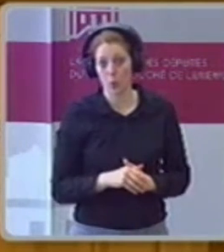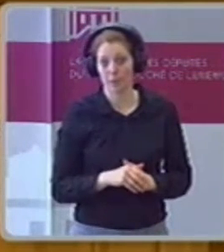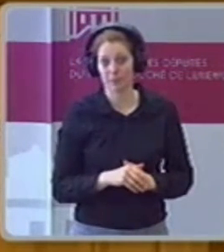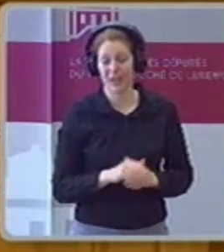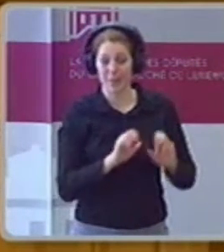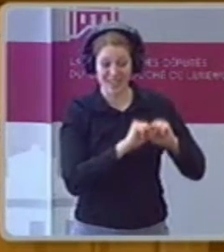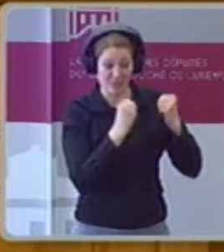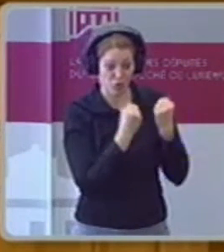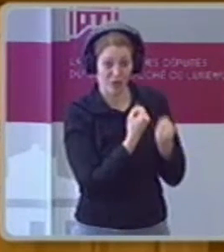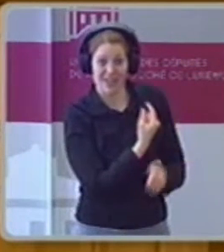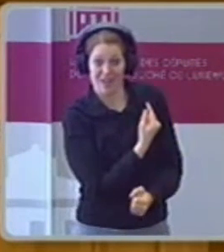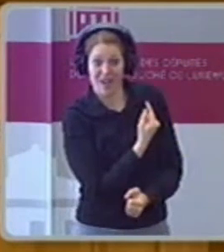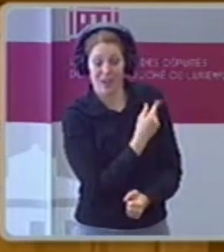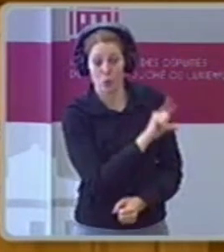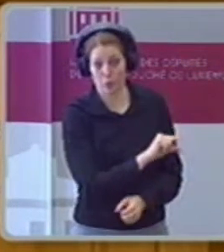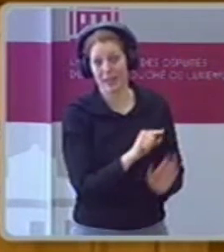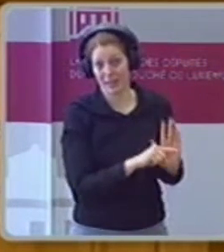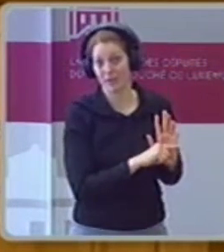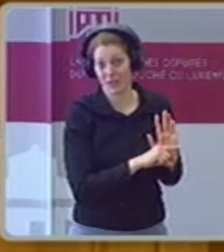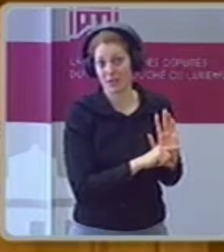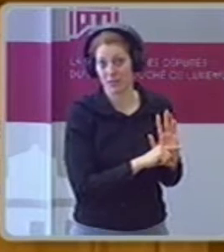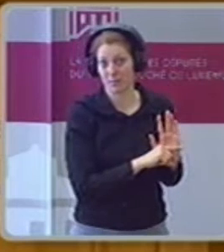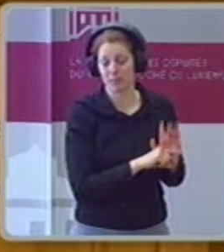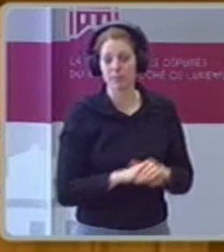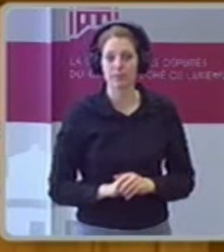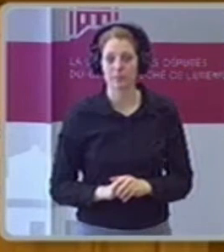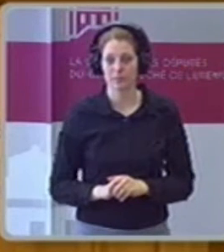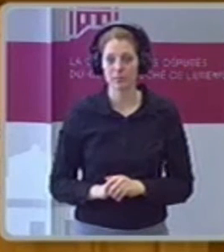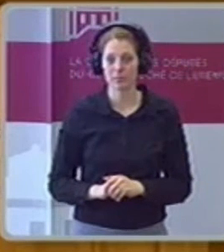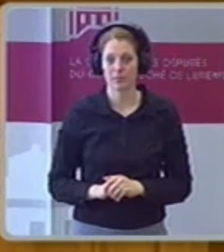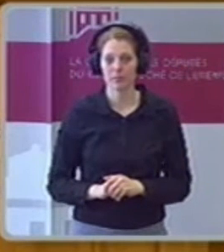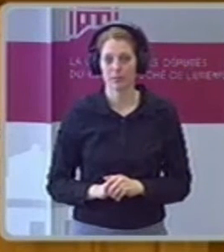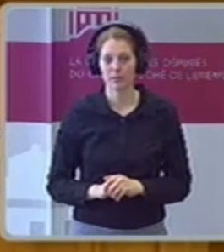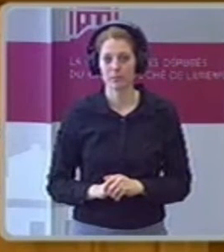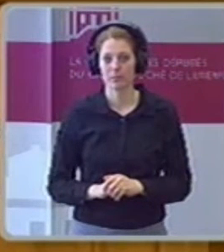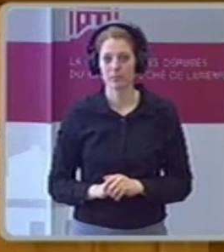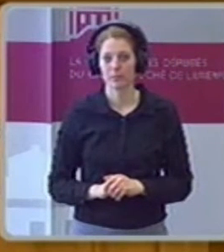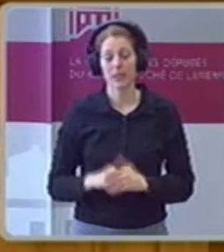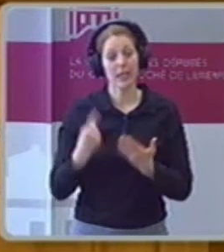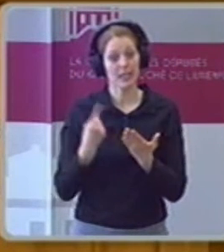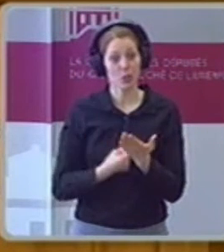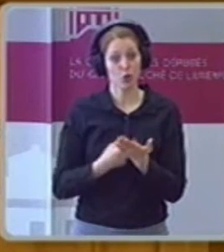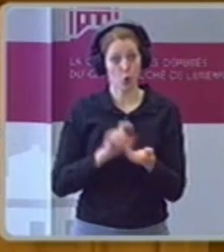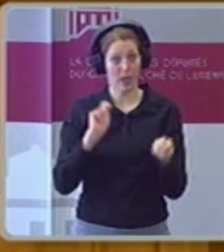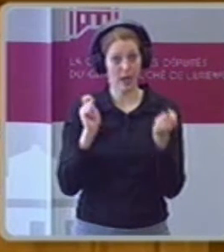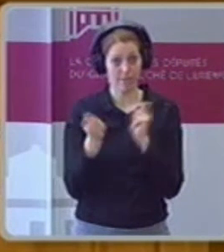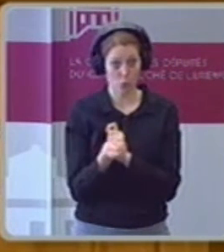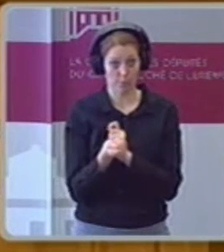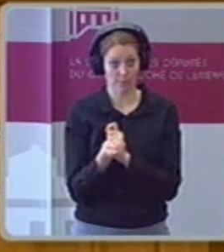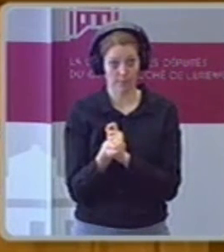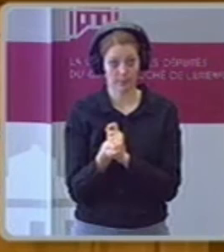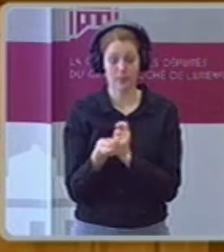Der Kastepunkt von der Steuerreform aus dem 2048, den ich beschämt habe. 2017